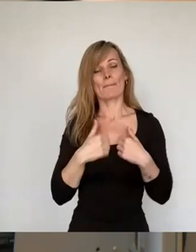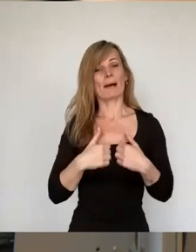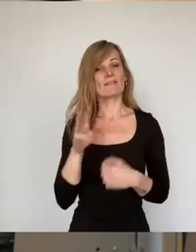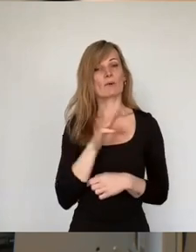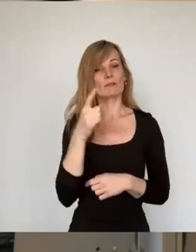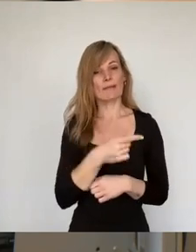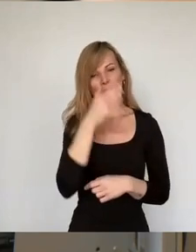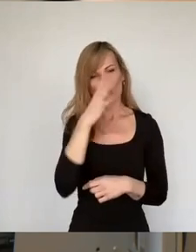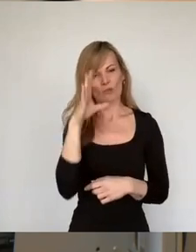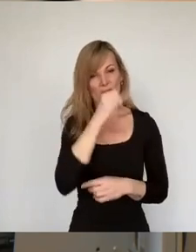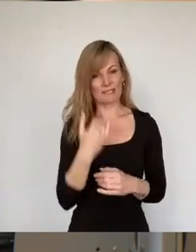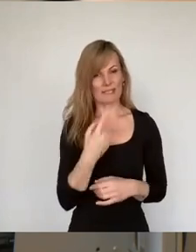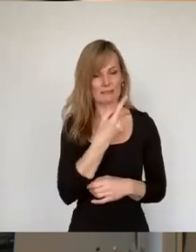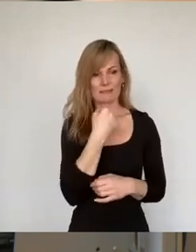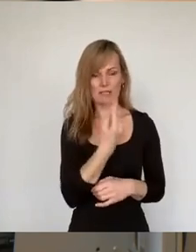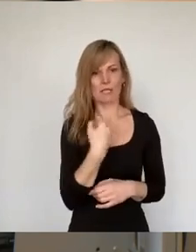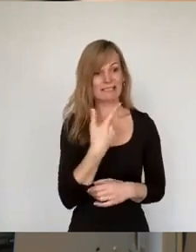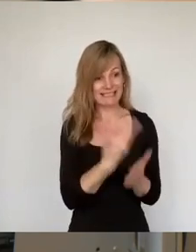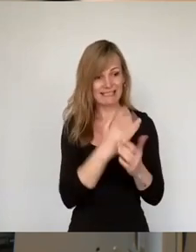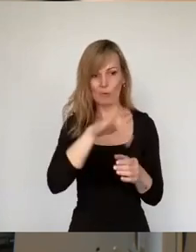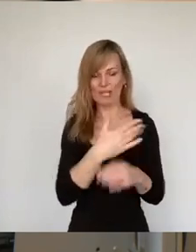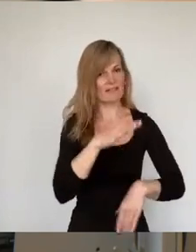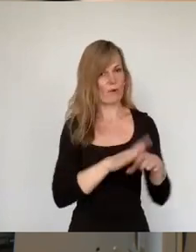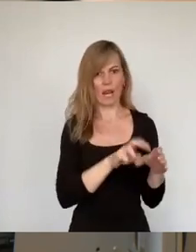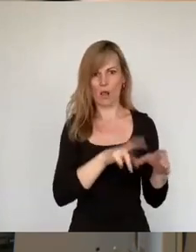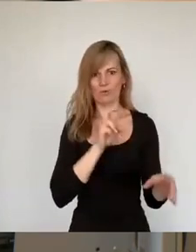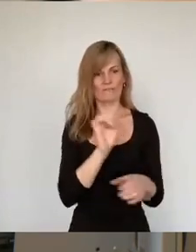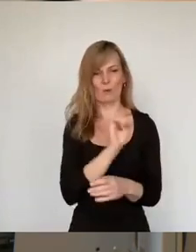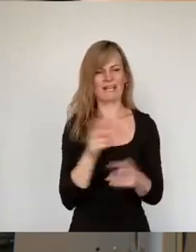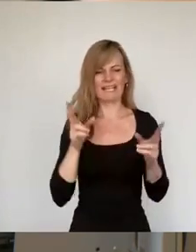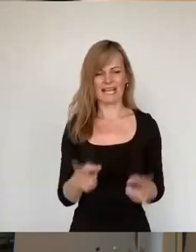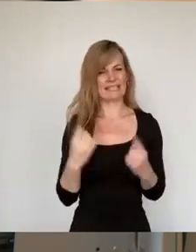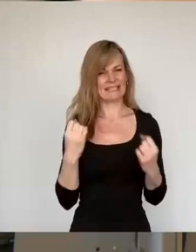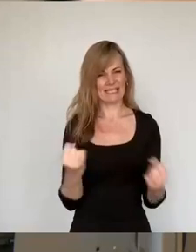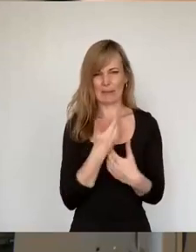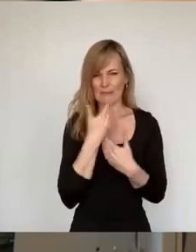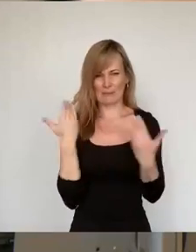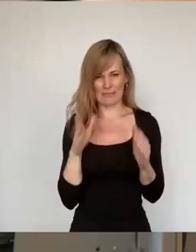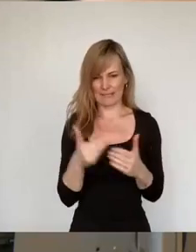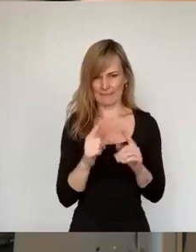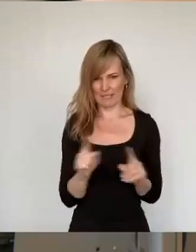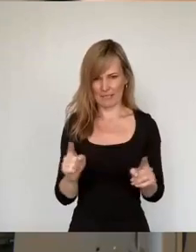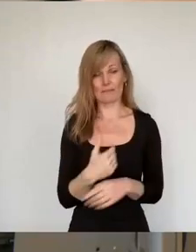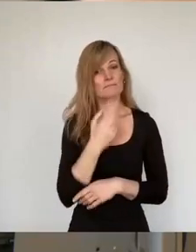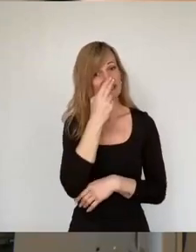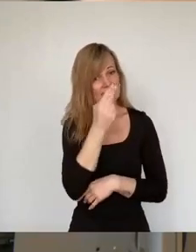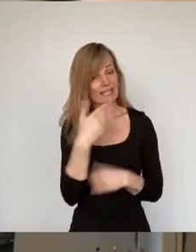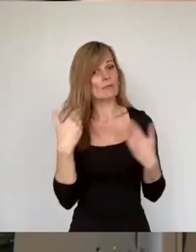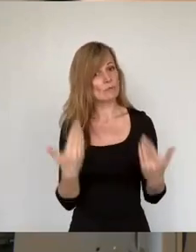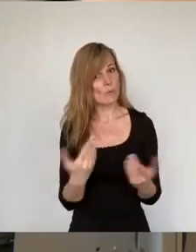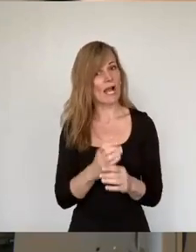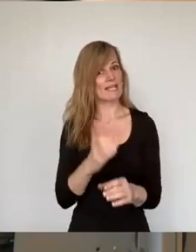ganz aus dem Projekt aussteigen, weil eben keine Rechtssicherheit hergestellt wird. Und wie Sie sehen, damit ist der Einsatz der